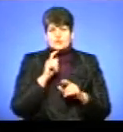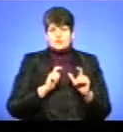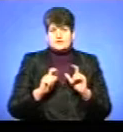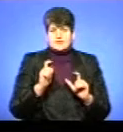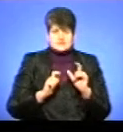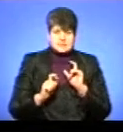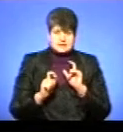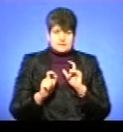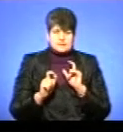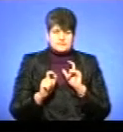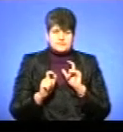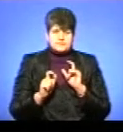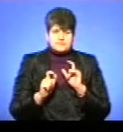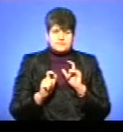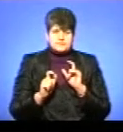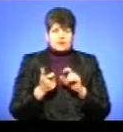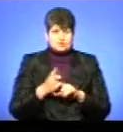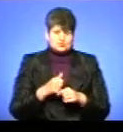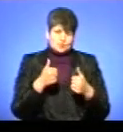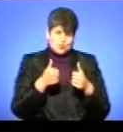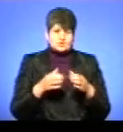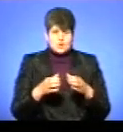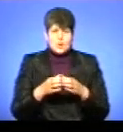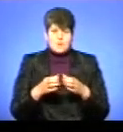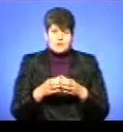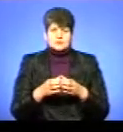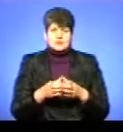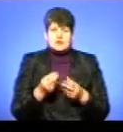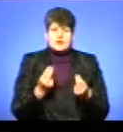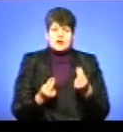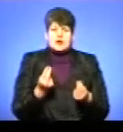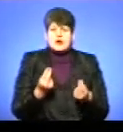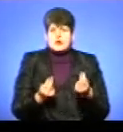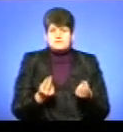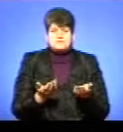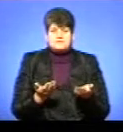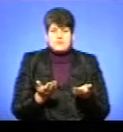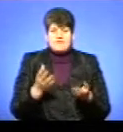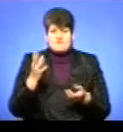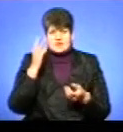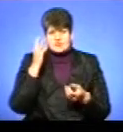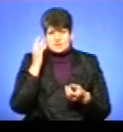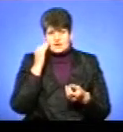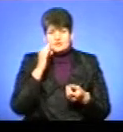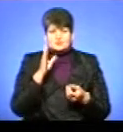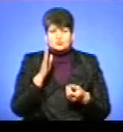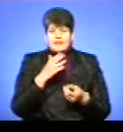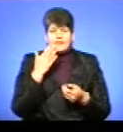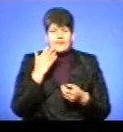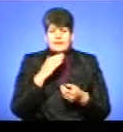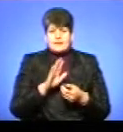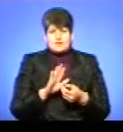дуже хороша команда, і тому гра вважалася бути нелегкою.